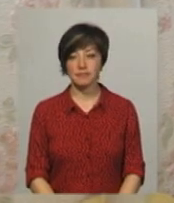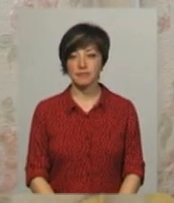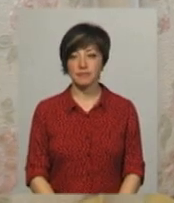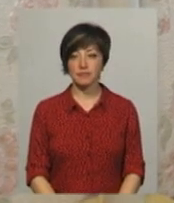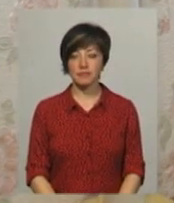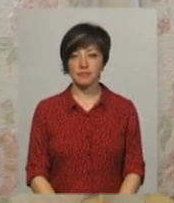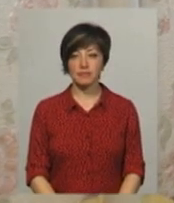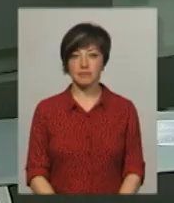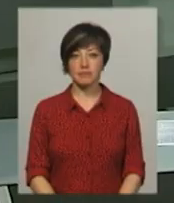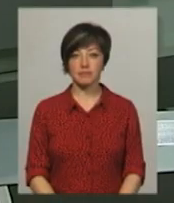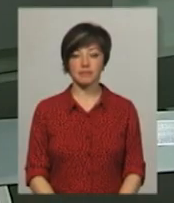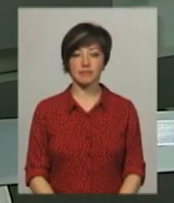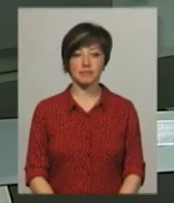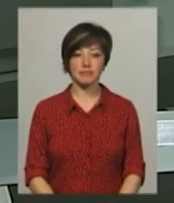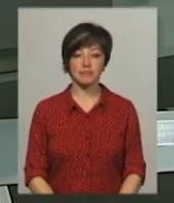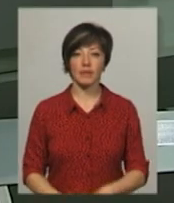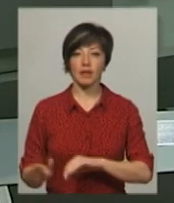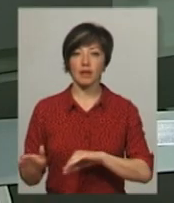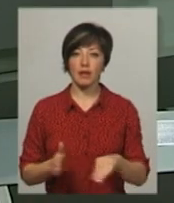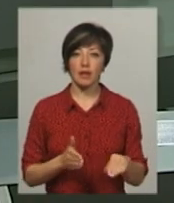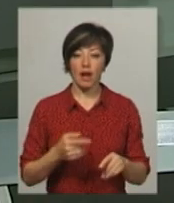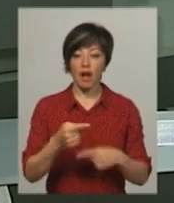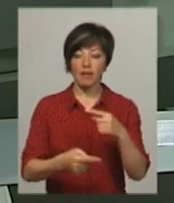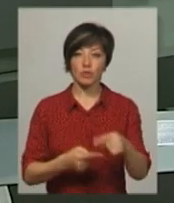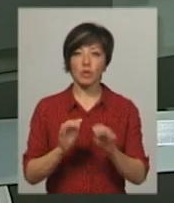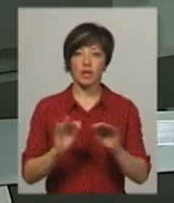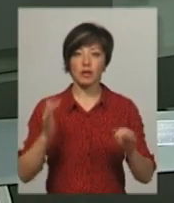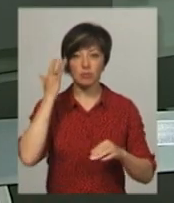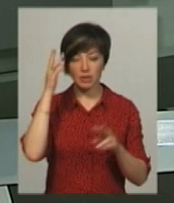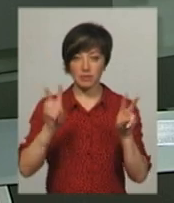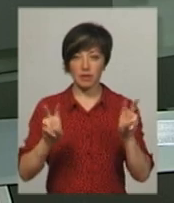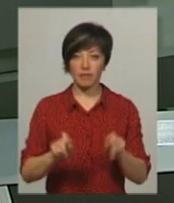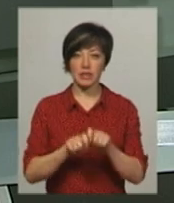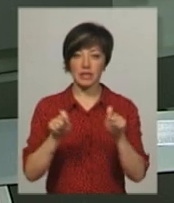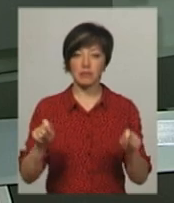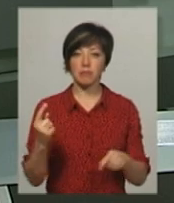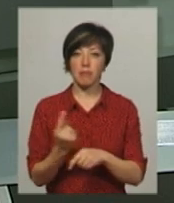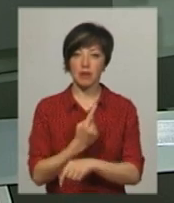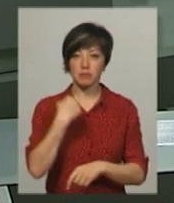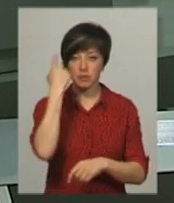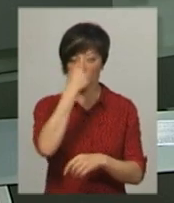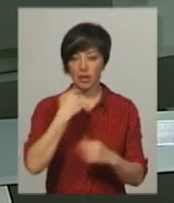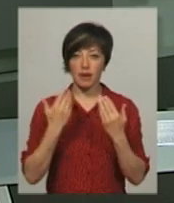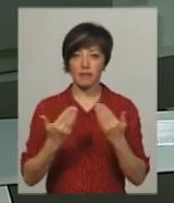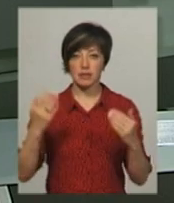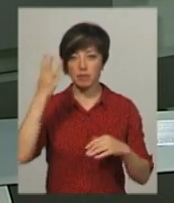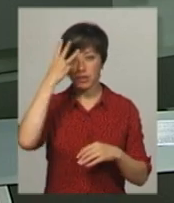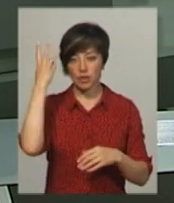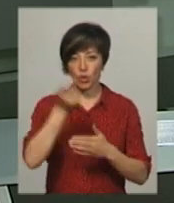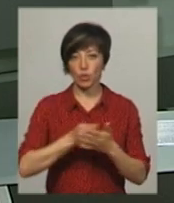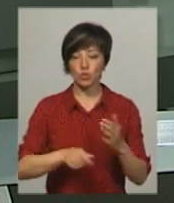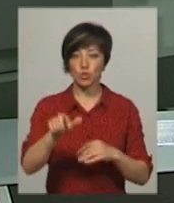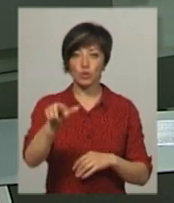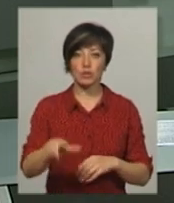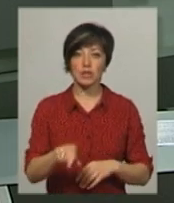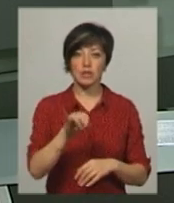Поділяцентр. Калейдоскоп дитячих мрій. Під такою назвою відкрилась перша персональна виставка хмельницької художниці